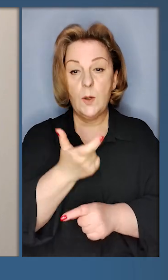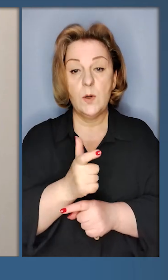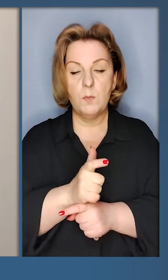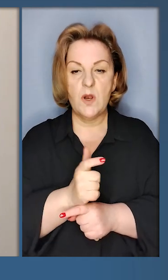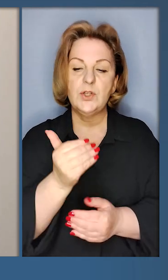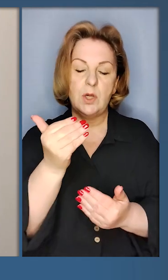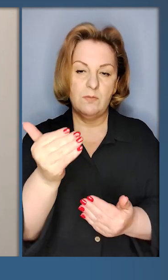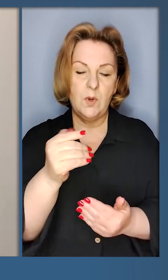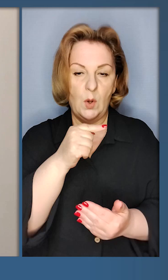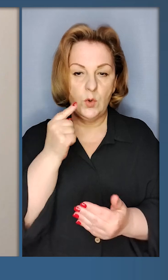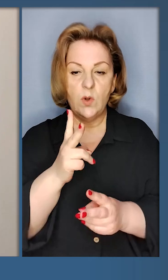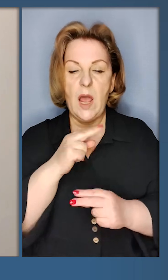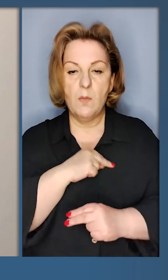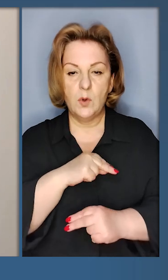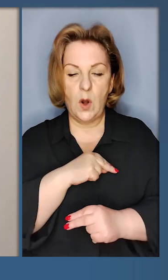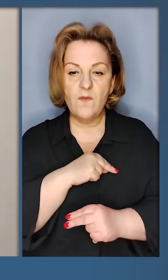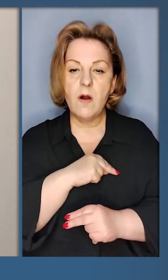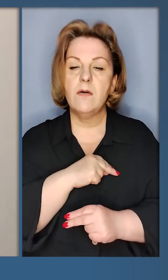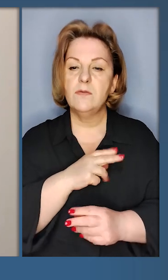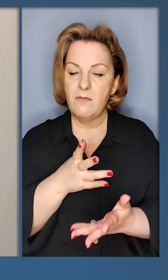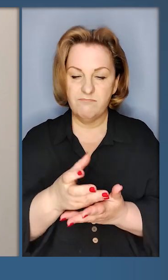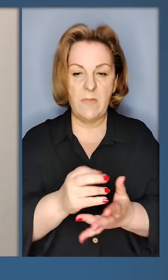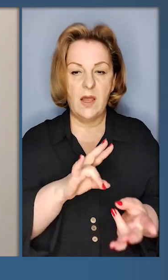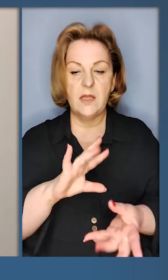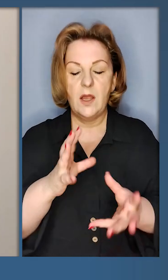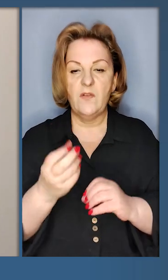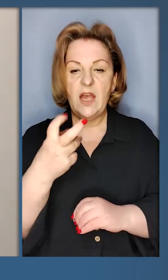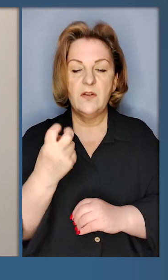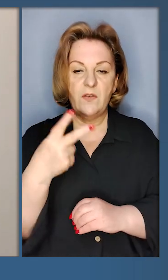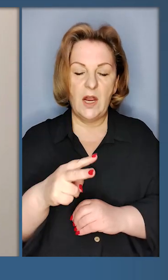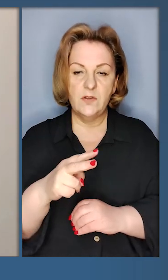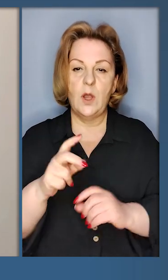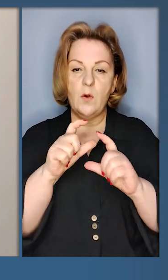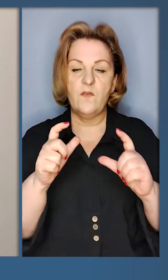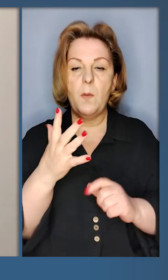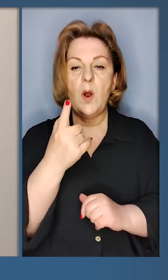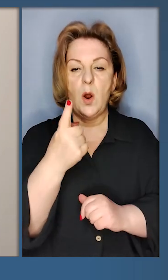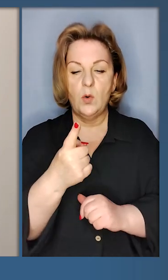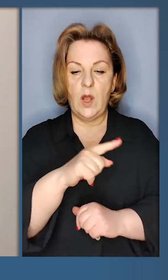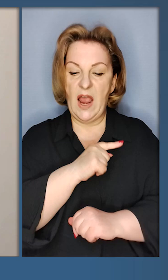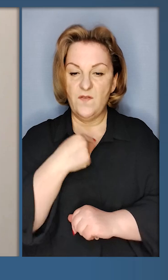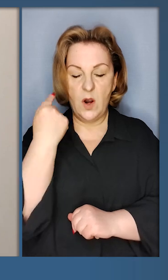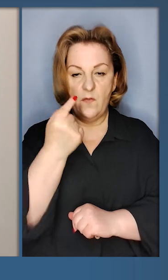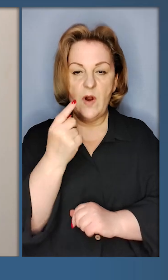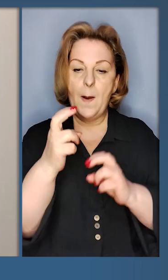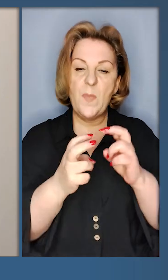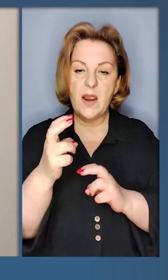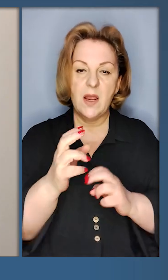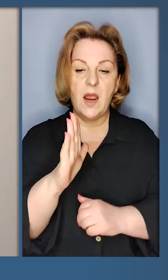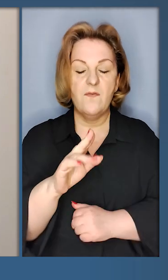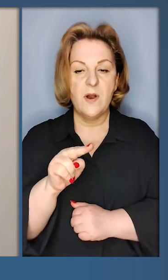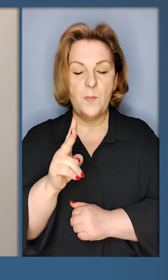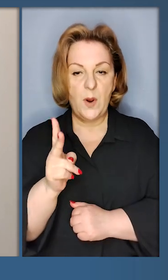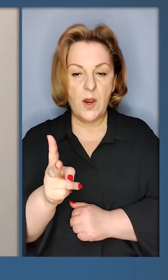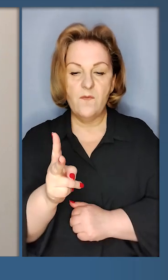більшість з них російських, які працюють на терор. Загалом 220 компаній та 51 фізична особа. Це підприємства